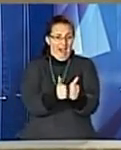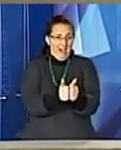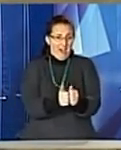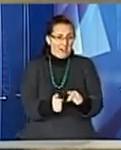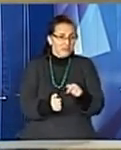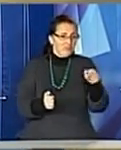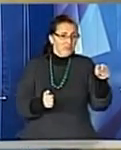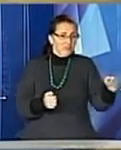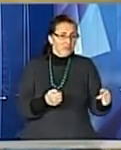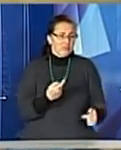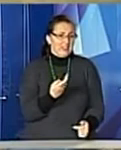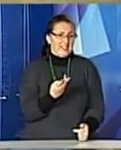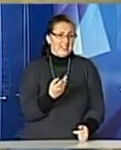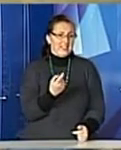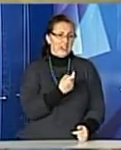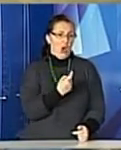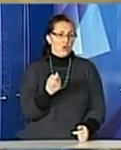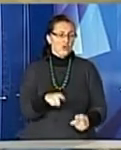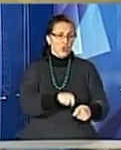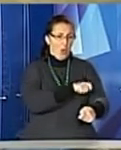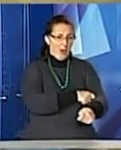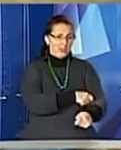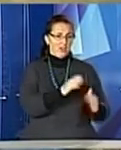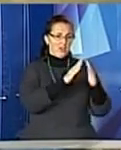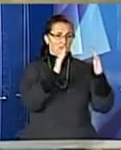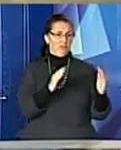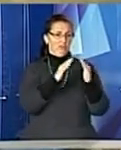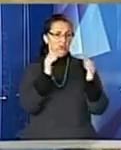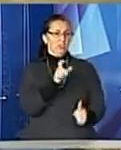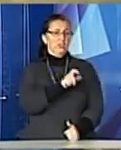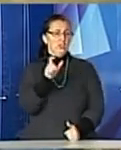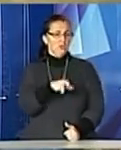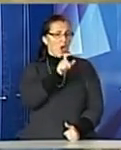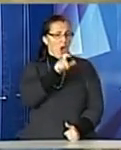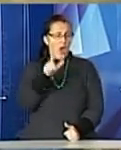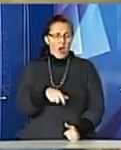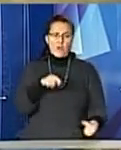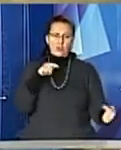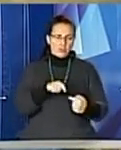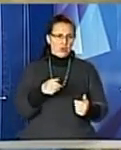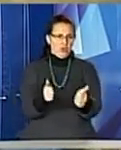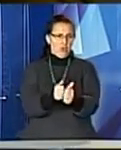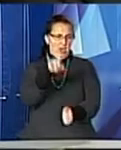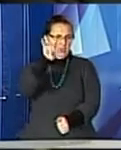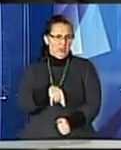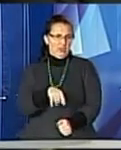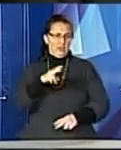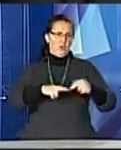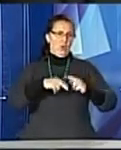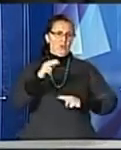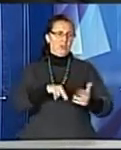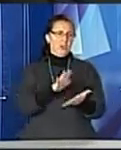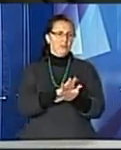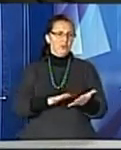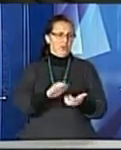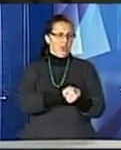жителів села Муроване. Тож місцеві проти, аби під їхніми вікнами збудували сміттєпереробний завод. У руках Марія